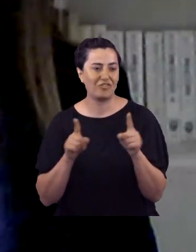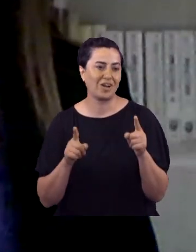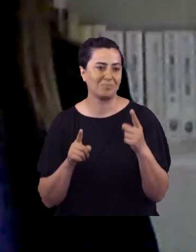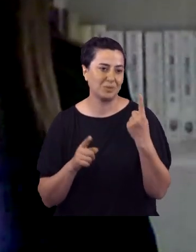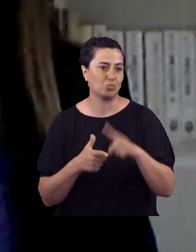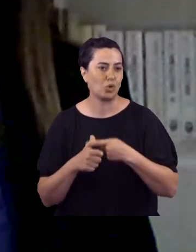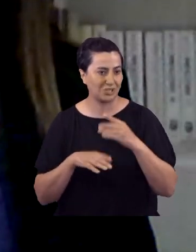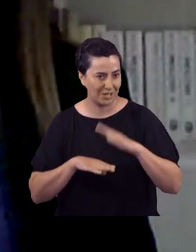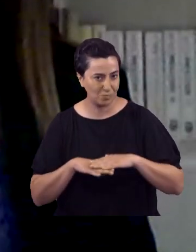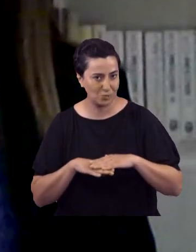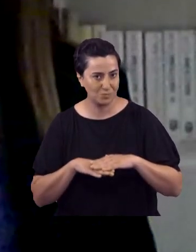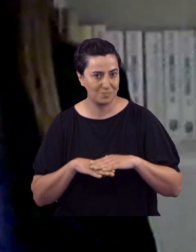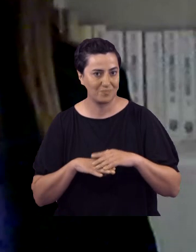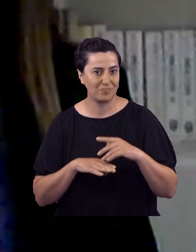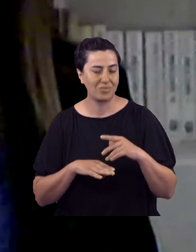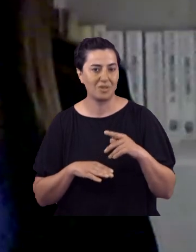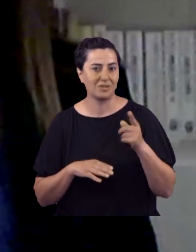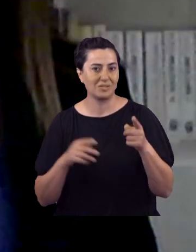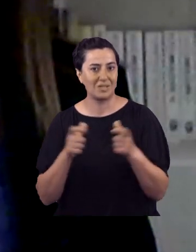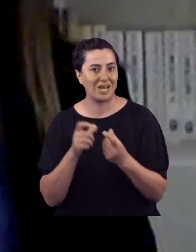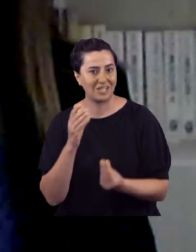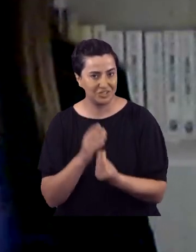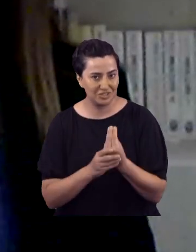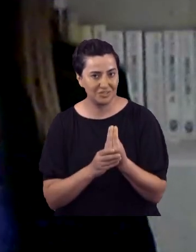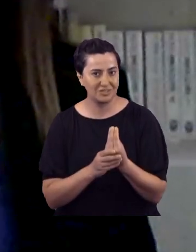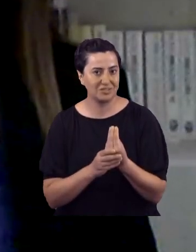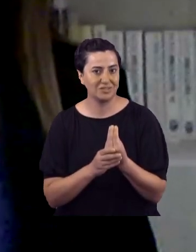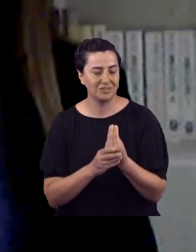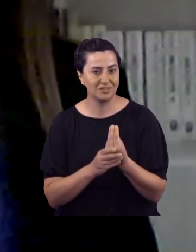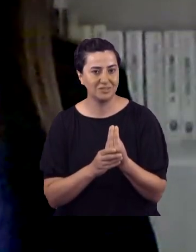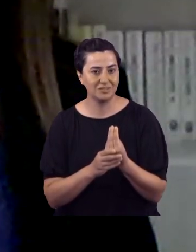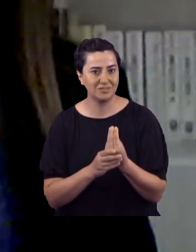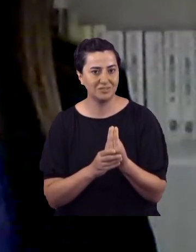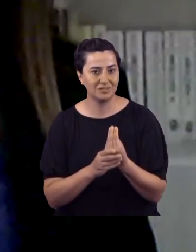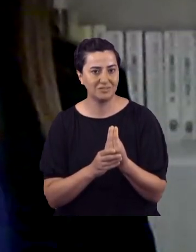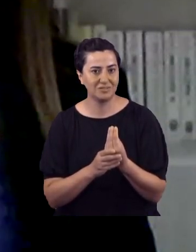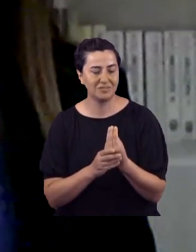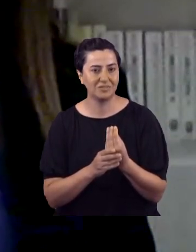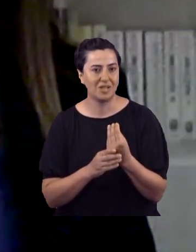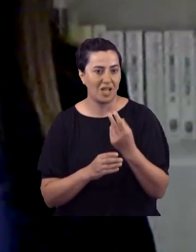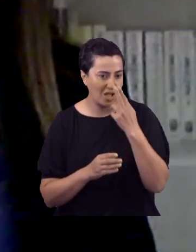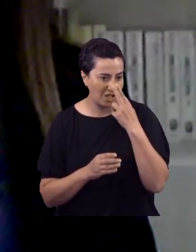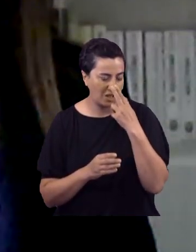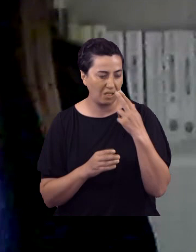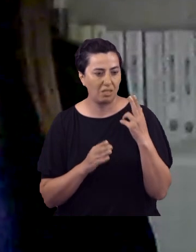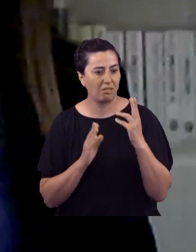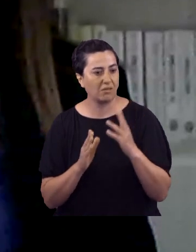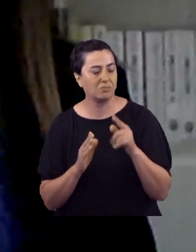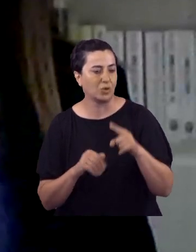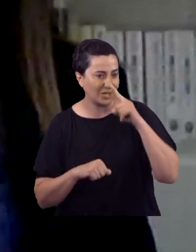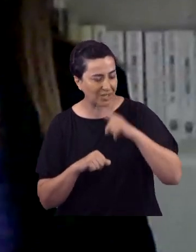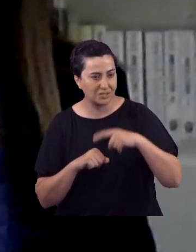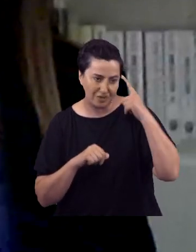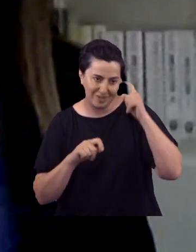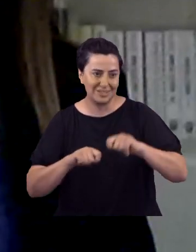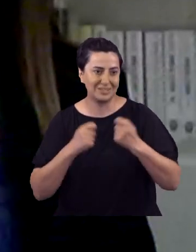yaratan bir proje yapıyorsunuz, bir dernek kurdunuz ve aslında alışılageldik bu inancı